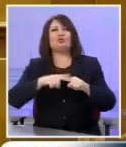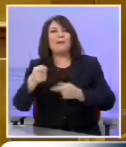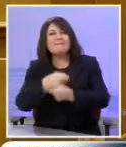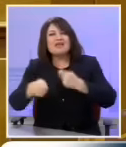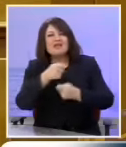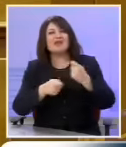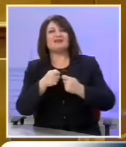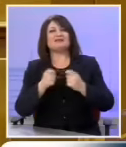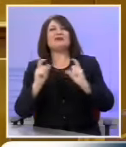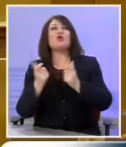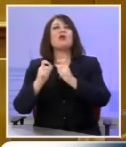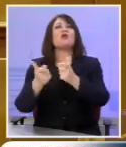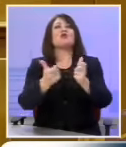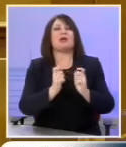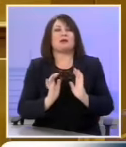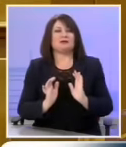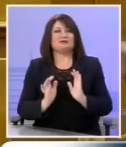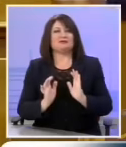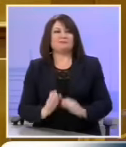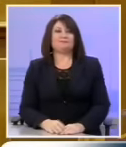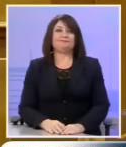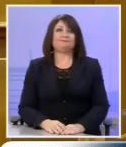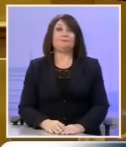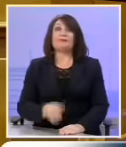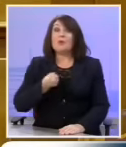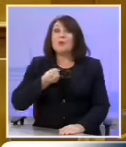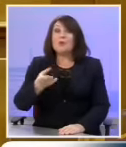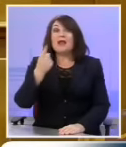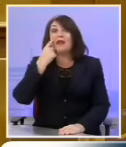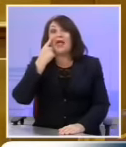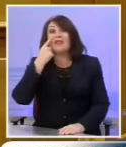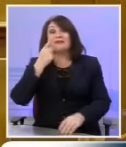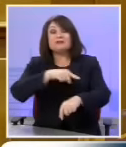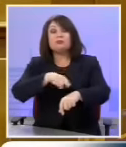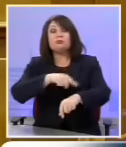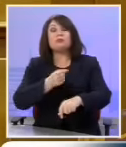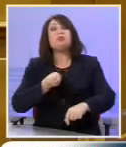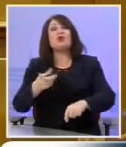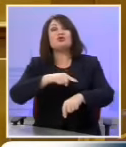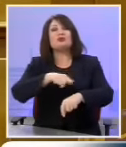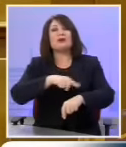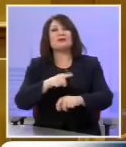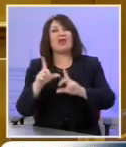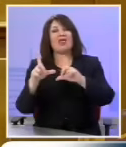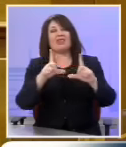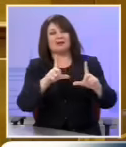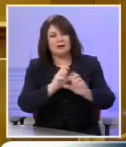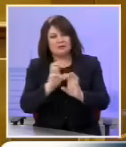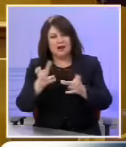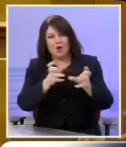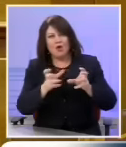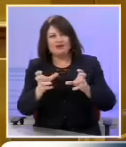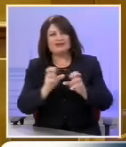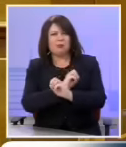επιχειρήσεις, στα νοικοκυριά. Μετρήστε τις ώρες προβολής, τις ώρες